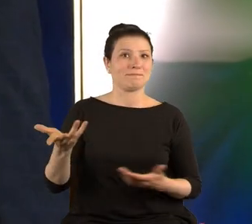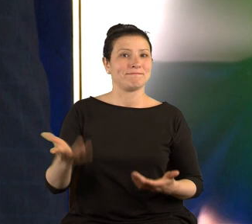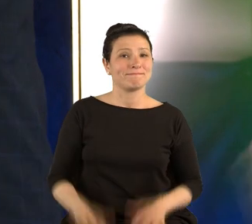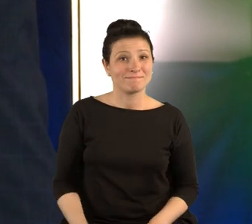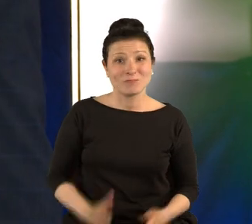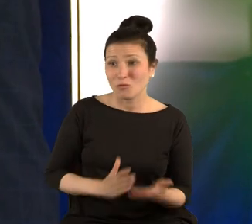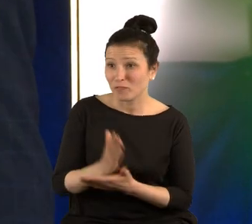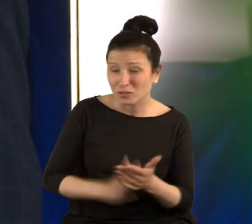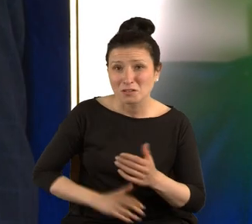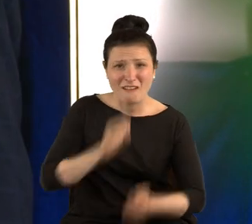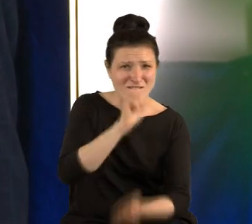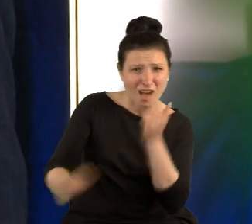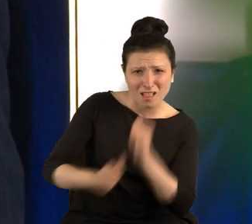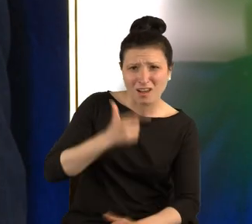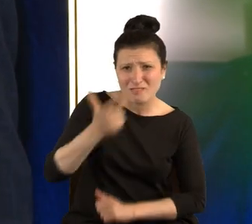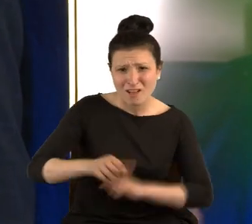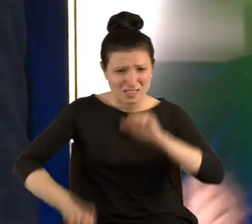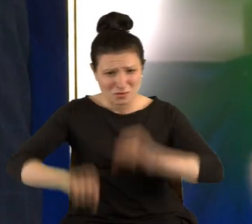No walczyli dwa lata w sądzie.